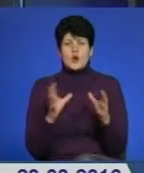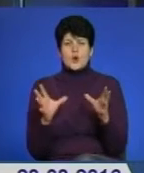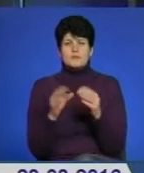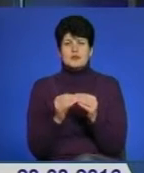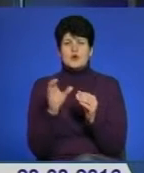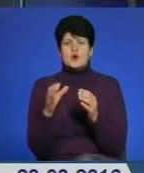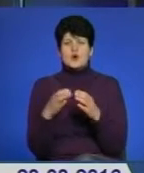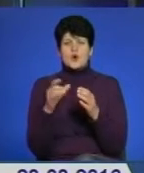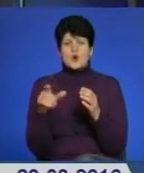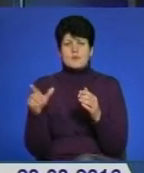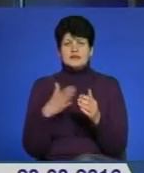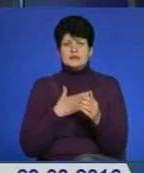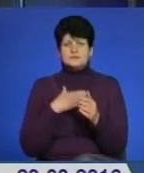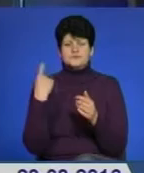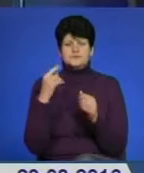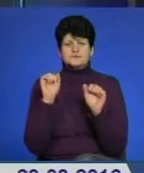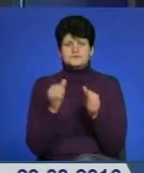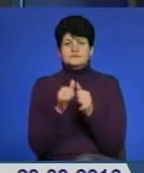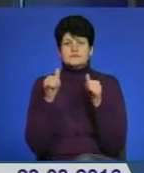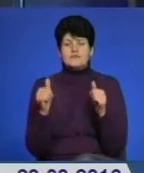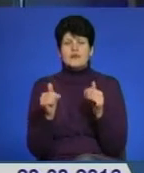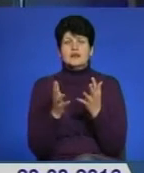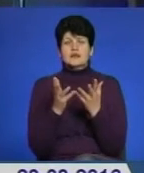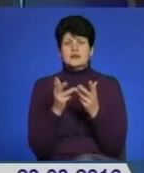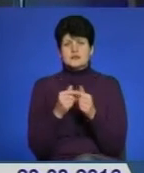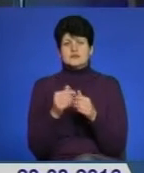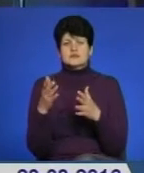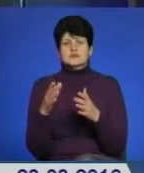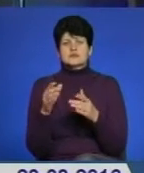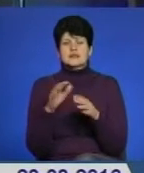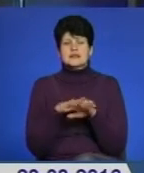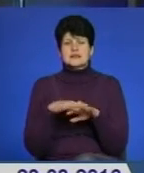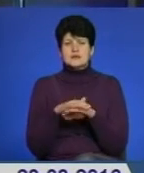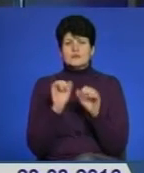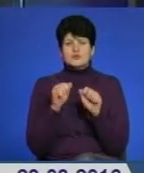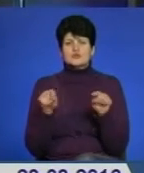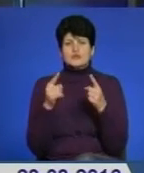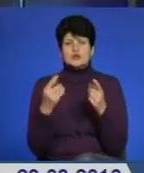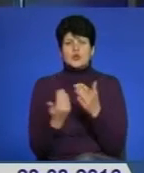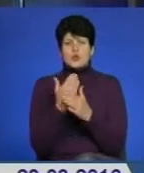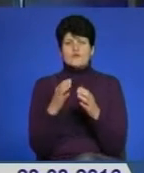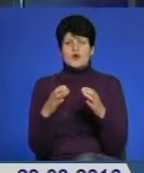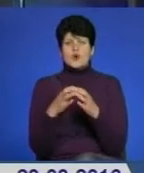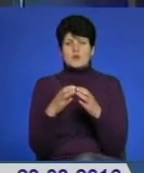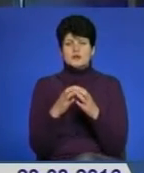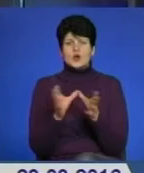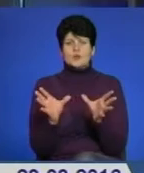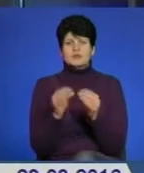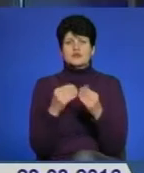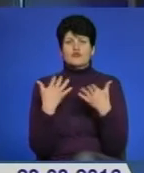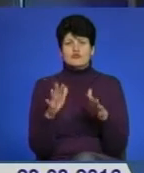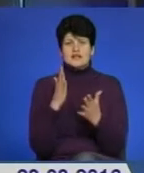нашого краю може зрости. Жителі кількох населених пунктів прагнуть створити нові громади або ж доєднатися до вже